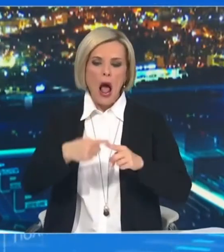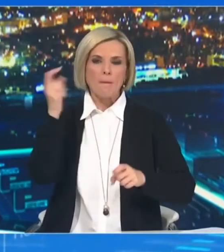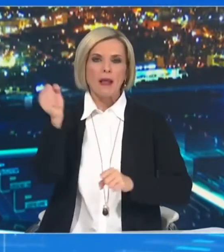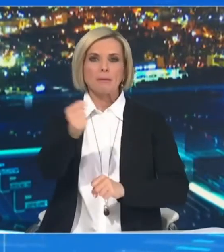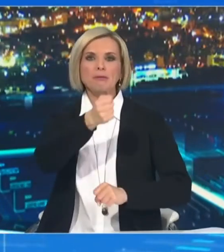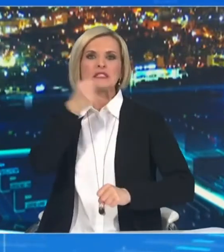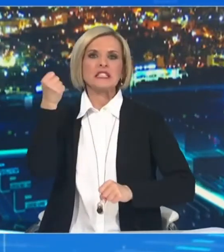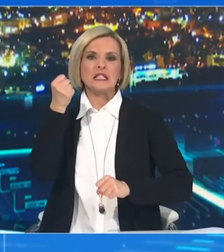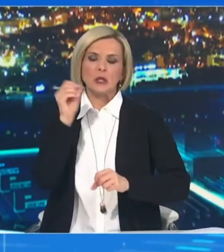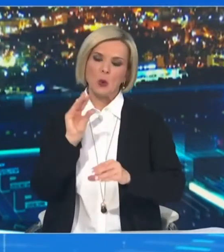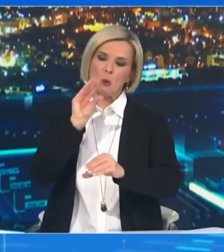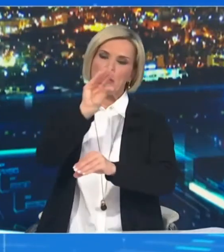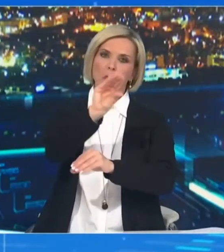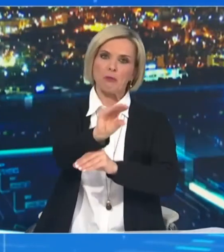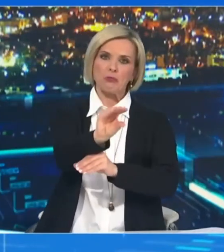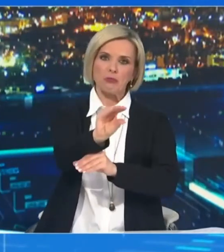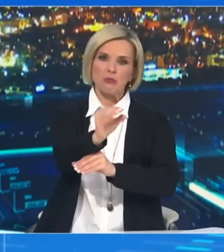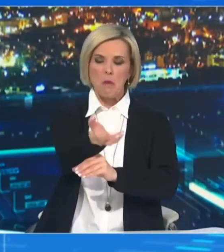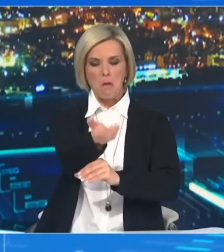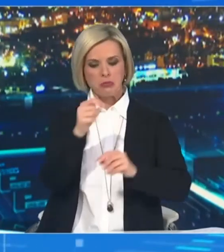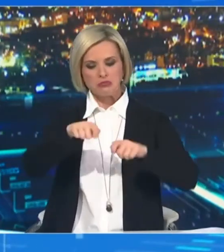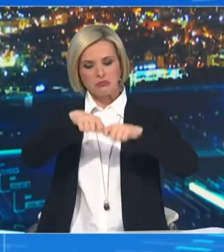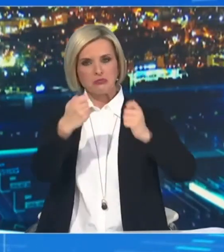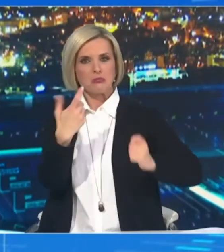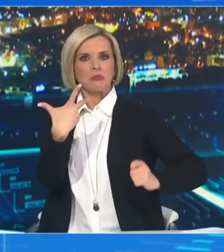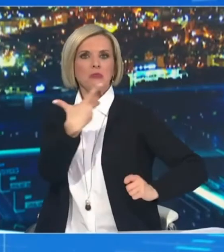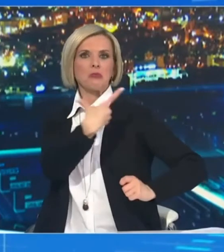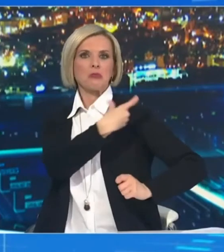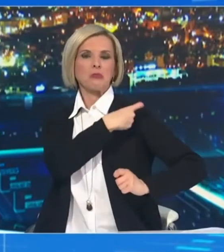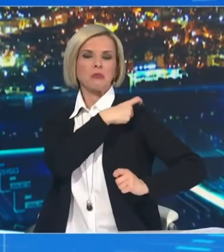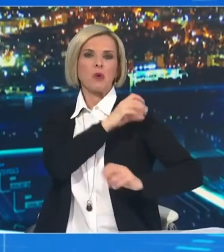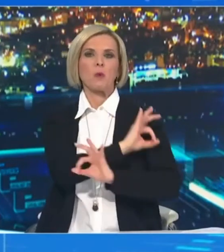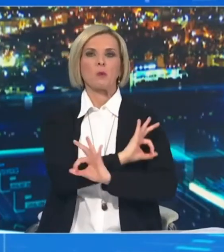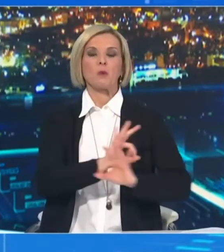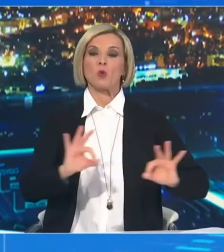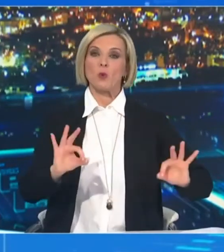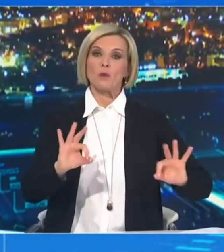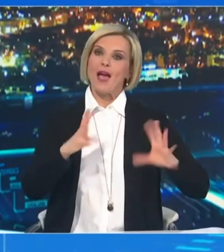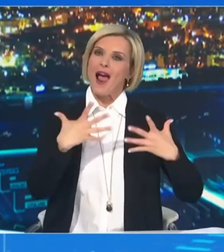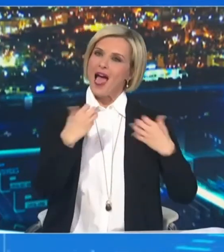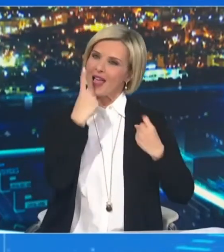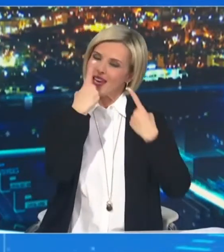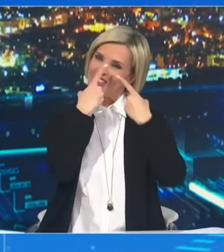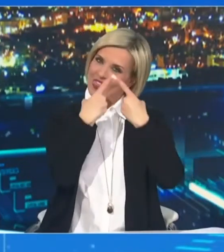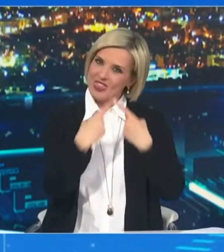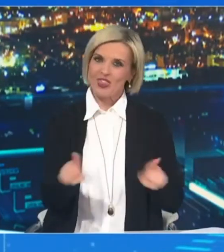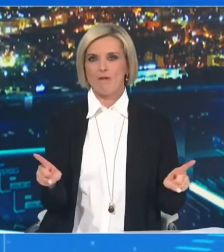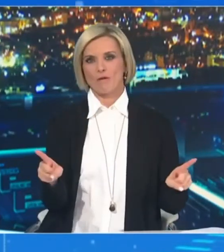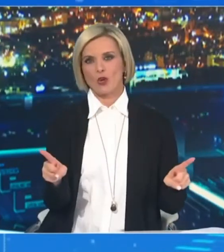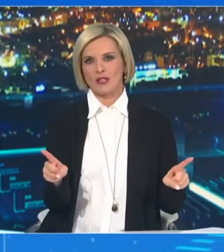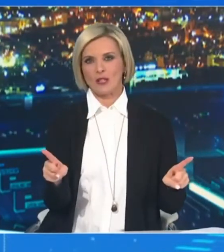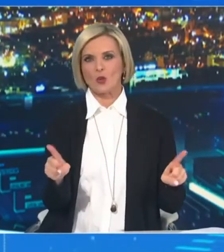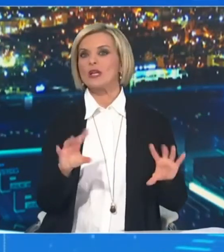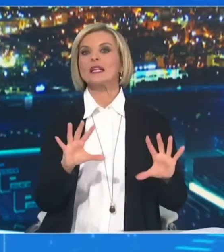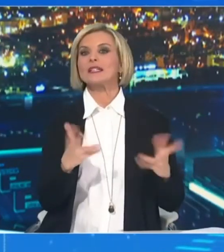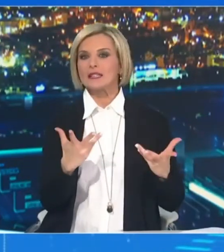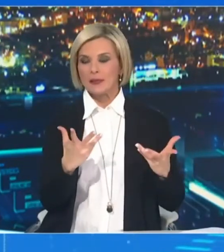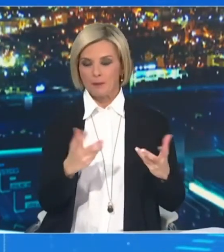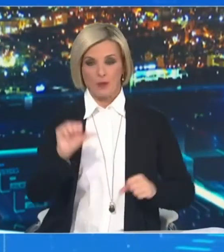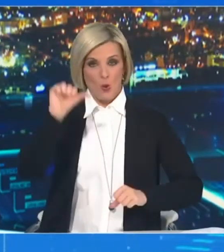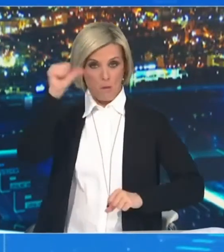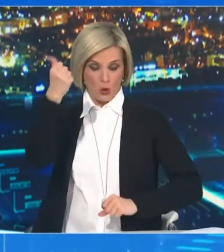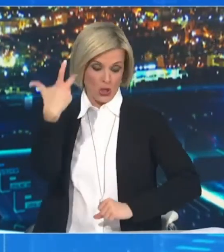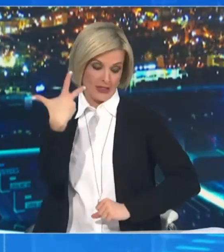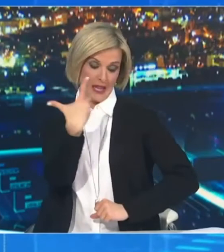του χειρισμού του εμβολίου. Αλλά έχει και ένα διαφορετικό μεσοδιάστημα μεταξύ των δύο δόσων.